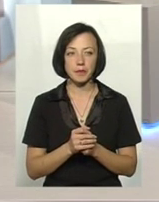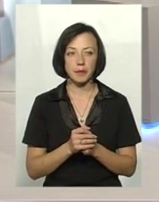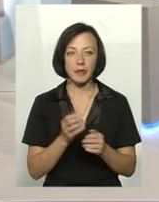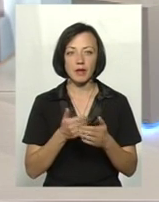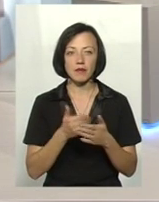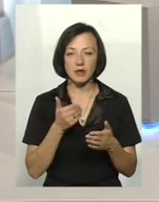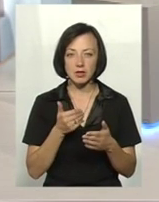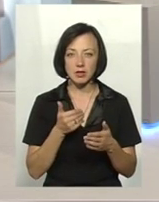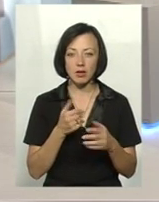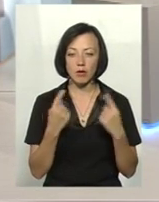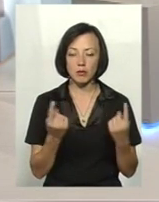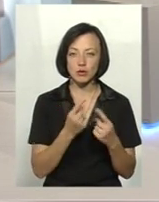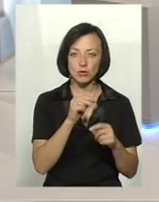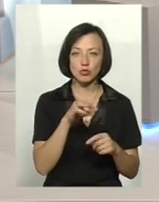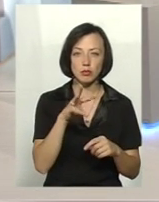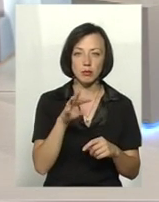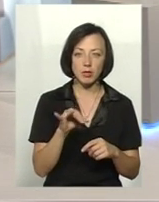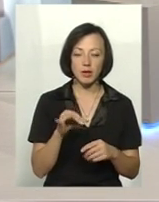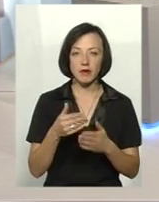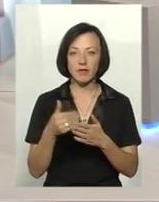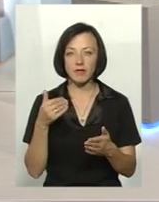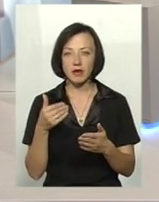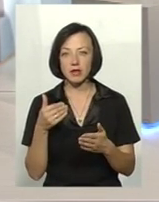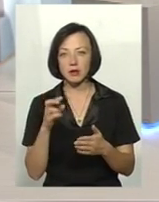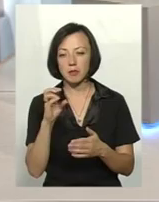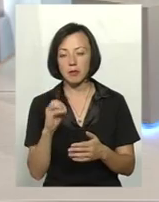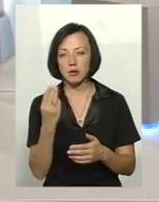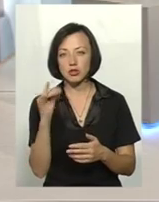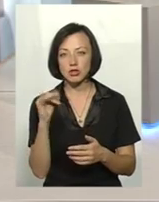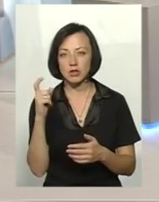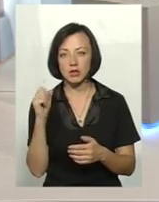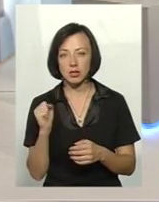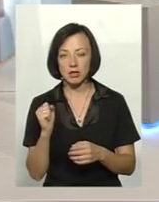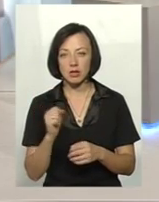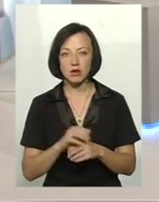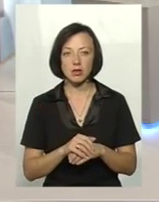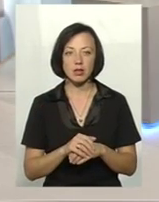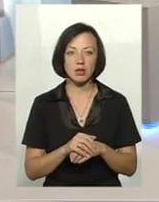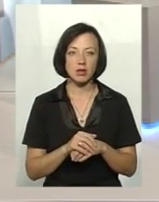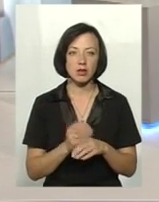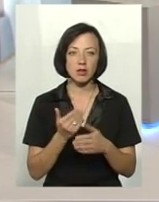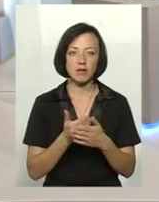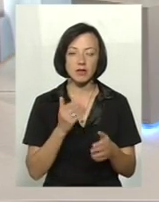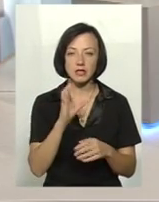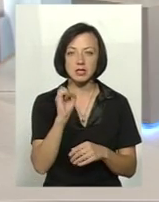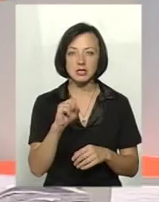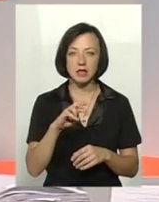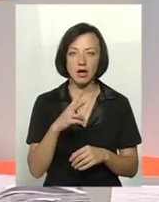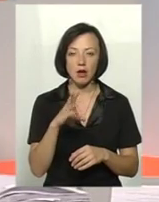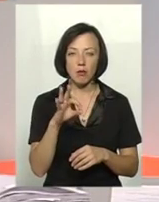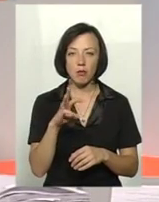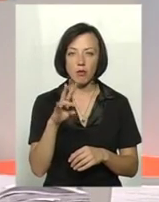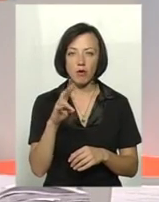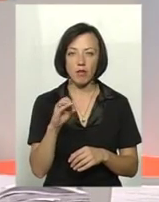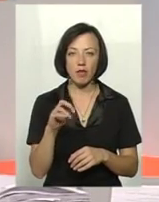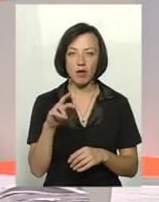від класичної чуми, від бешихи, або що в народі говорять, рожа, від сальмонолюзів, тобто